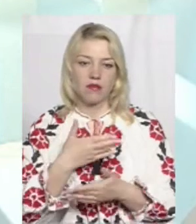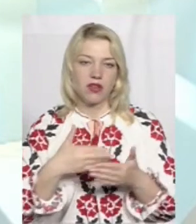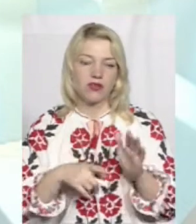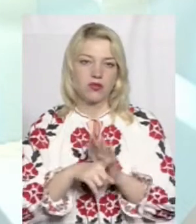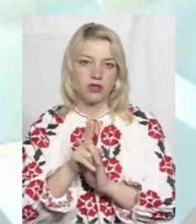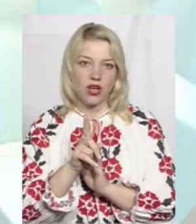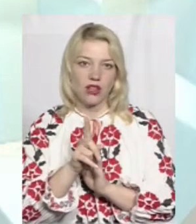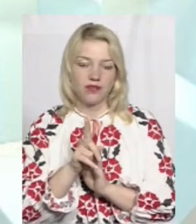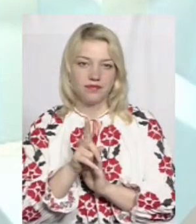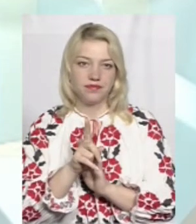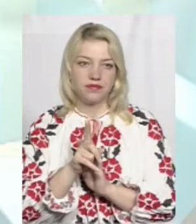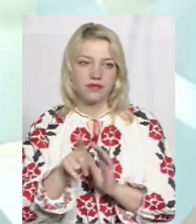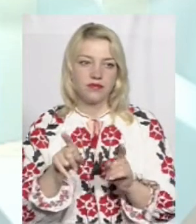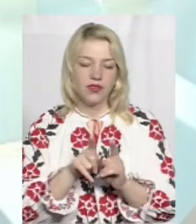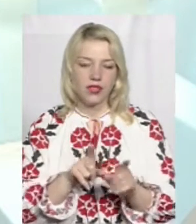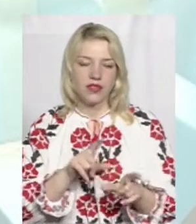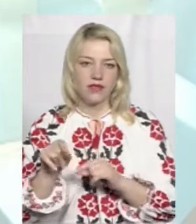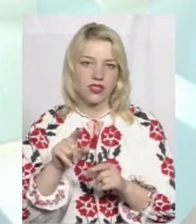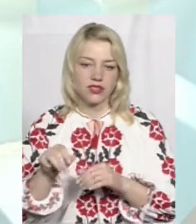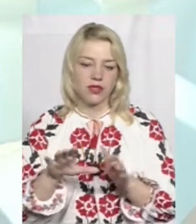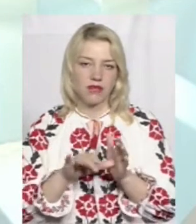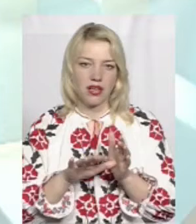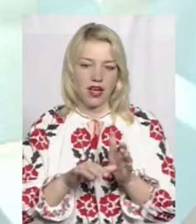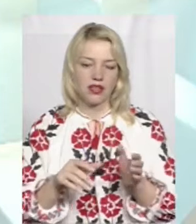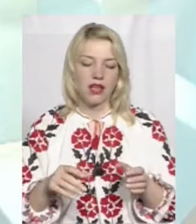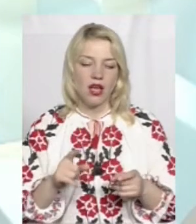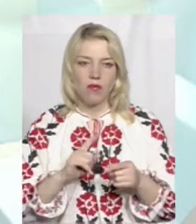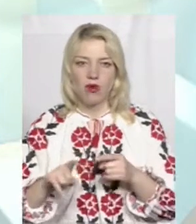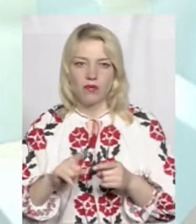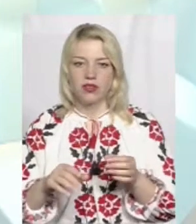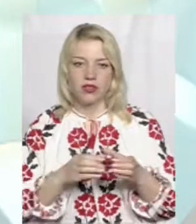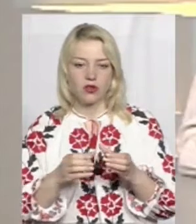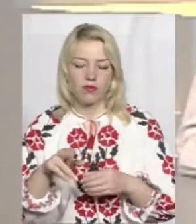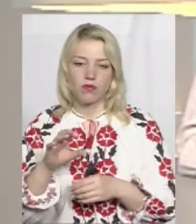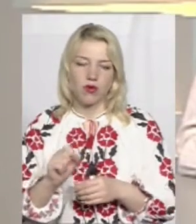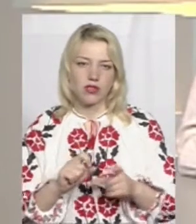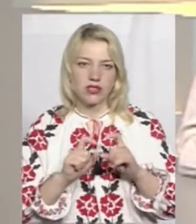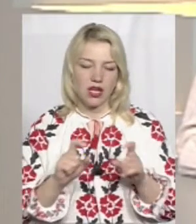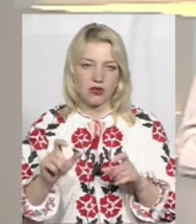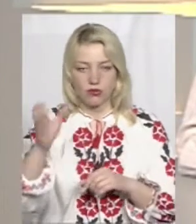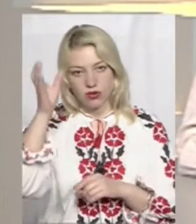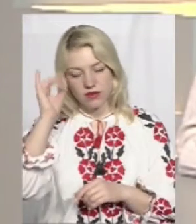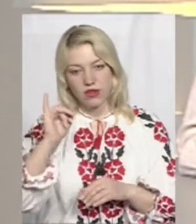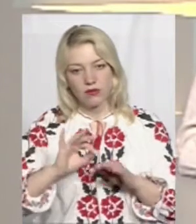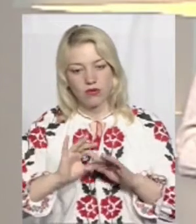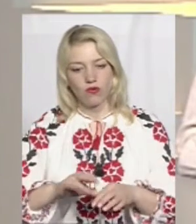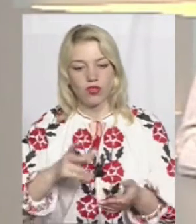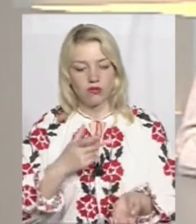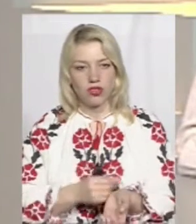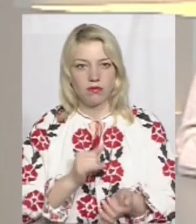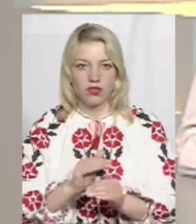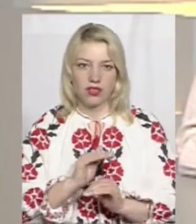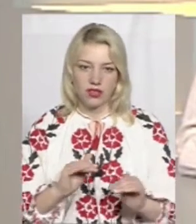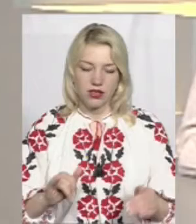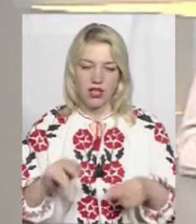розпочали такі виїзні бригади мобільних груп по заходах освіти і проводимо щеплення як дітей,